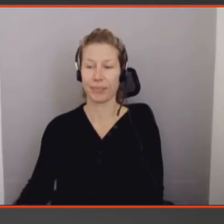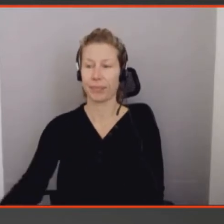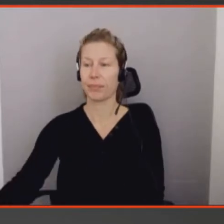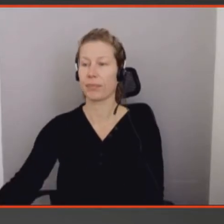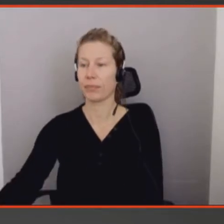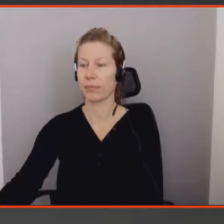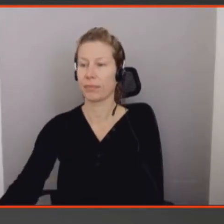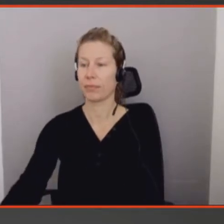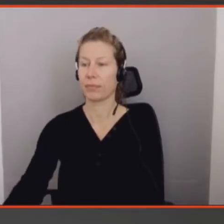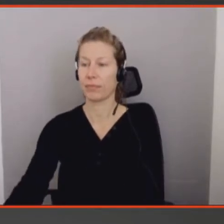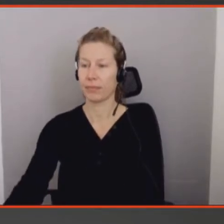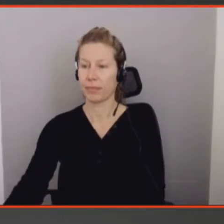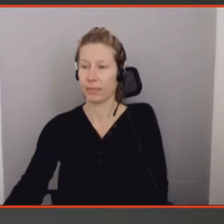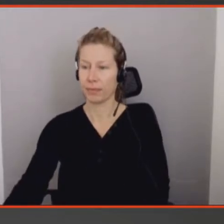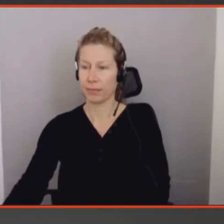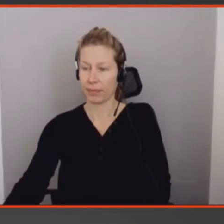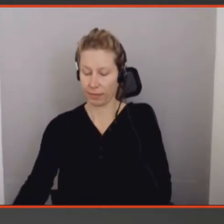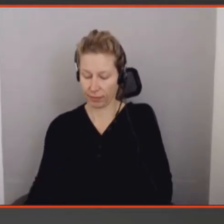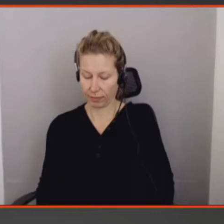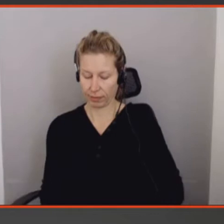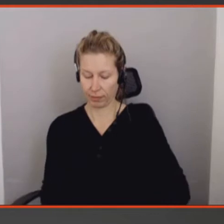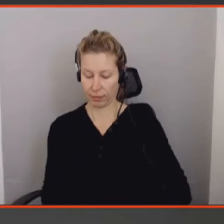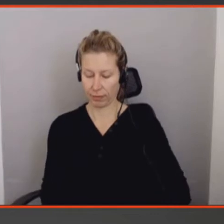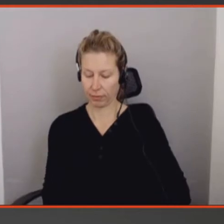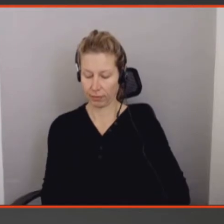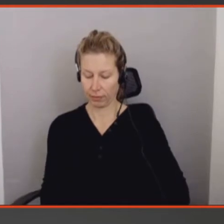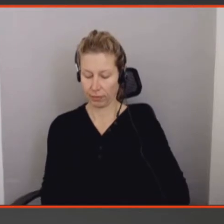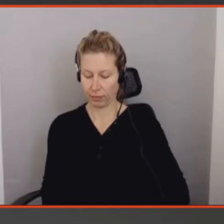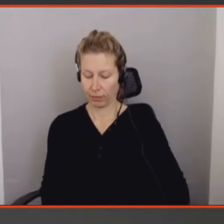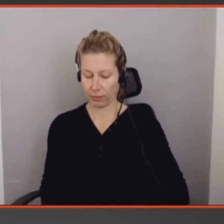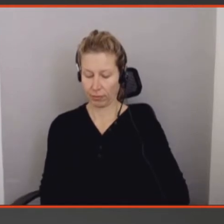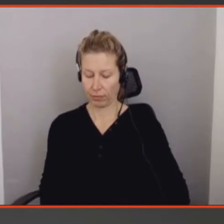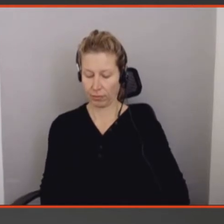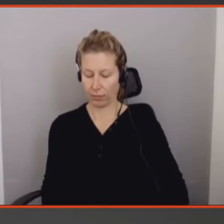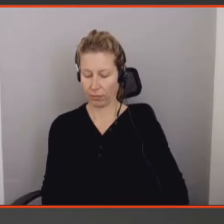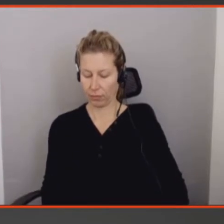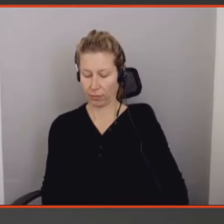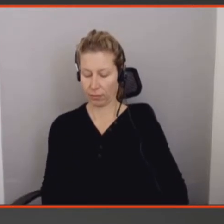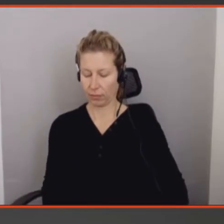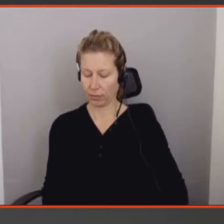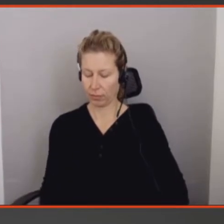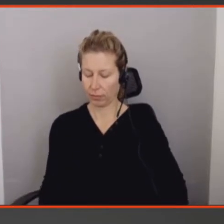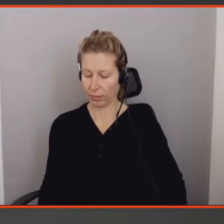service. Ask me anything and as your buddy, I'll be glad to help. I would like to plan something.